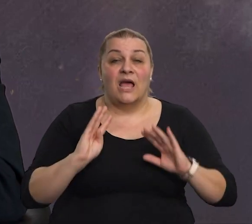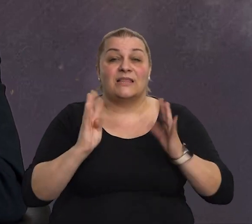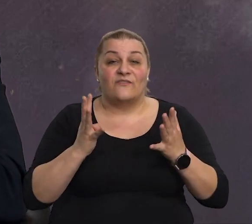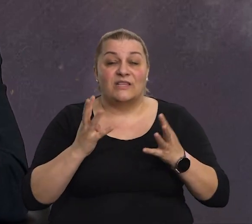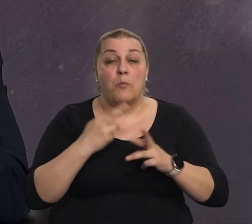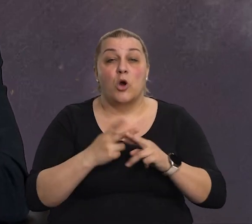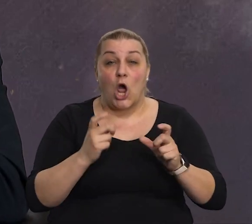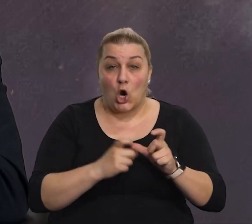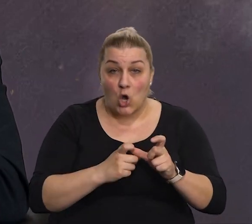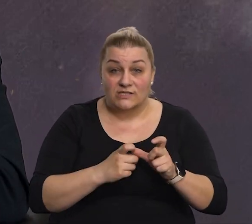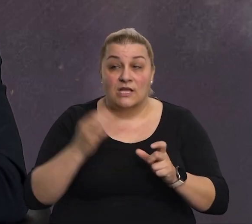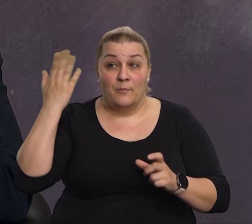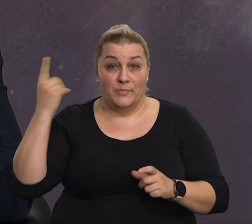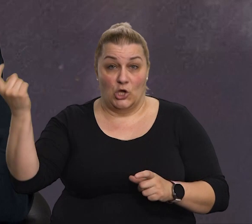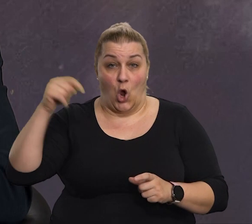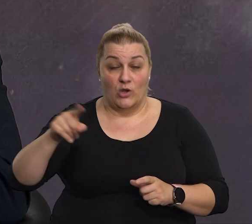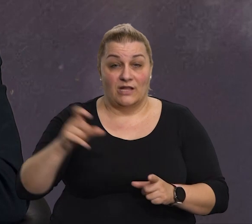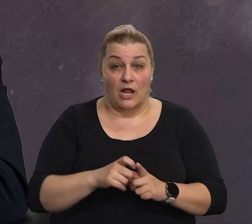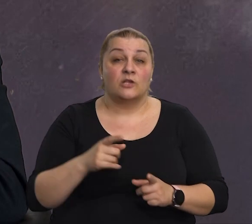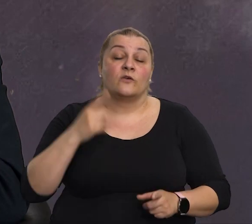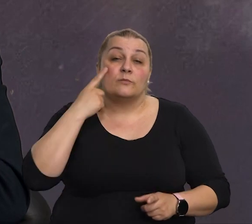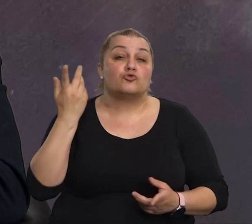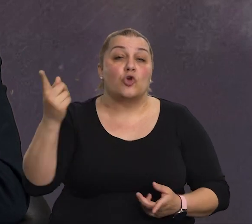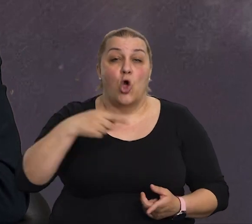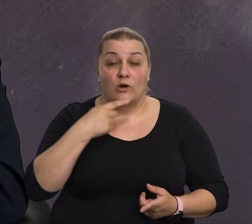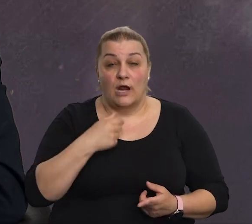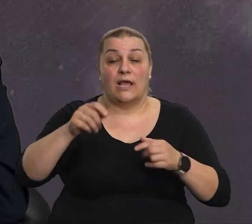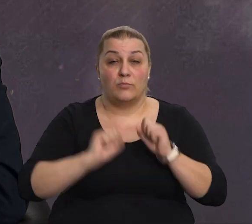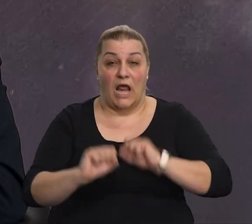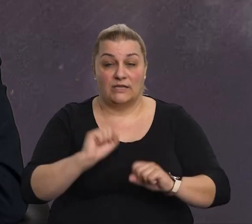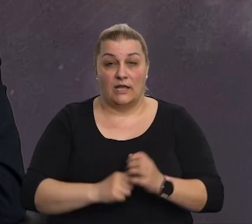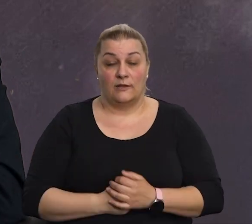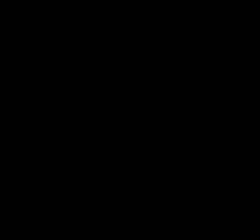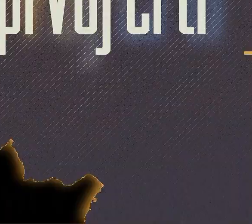HOS-a, bio je naš izbornik, evo što je rekao on i neki od hrvatskih brantaja.